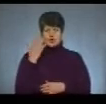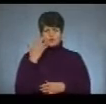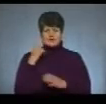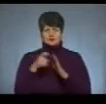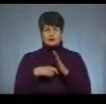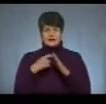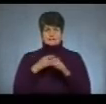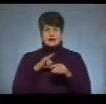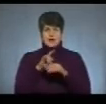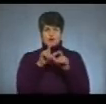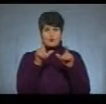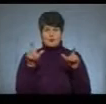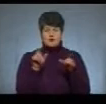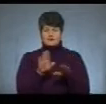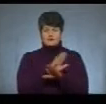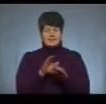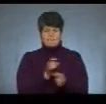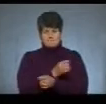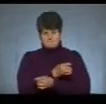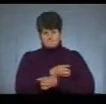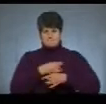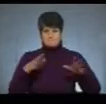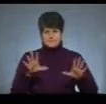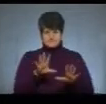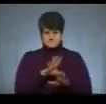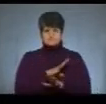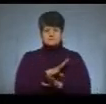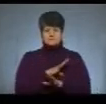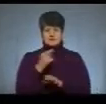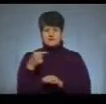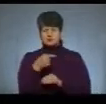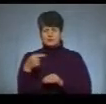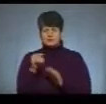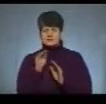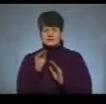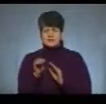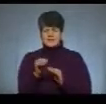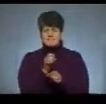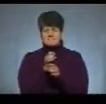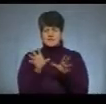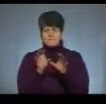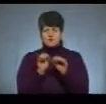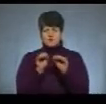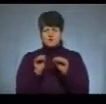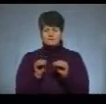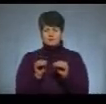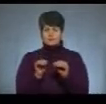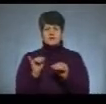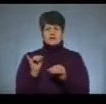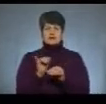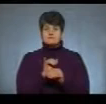не підірвали. Вони на першому поверсі заклали вибухівку і